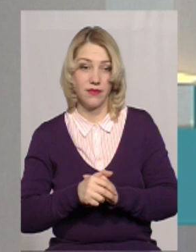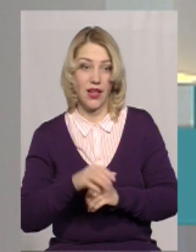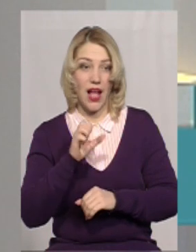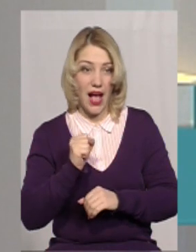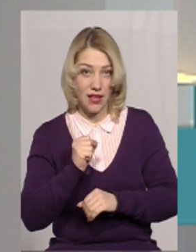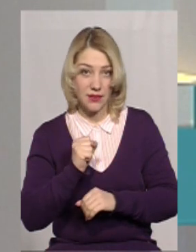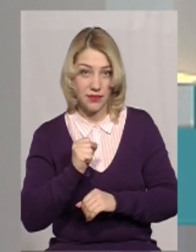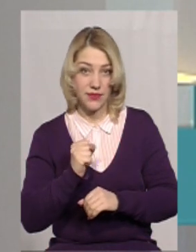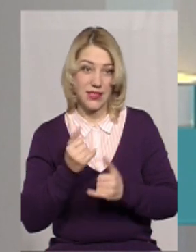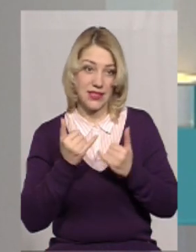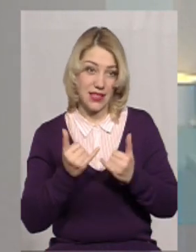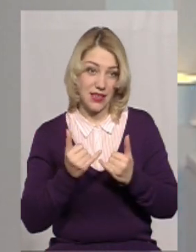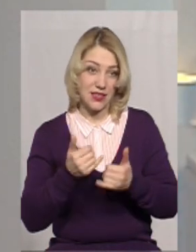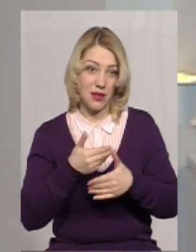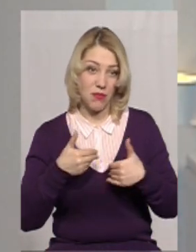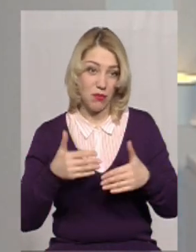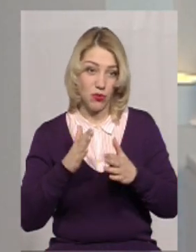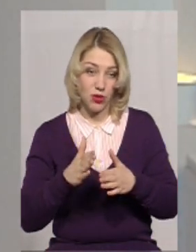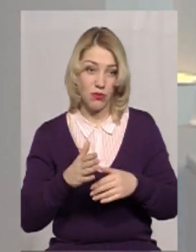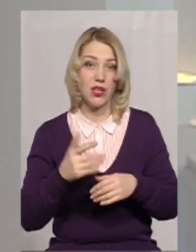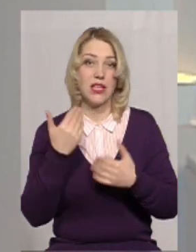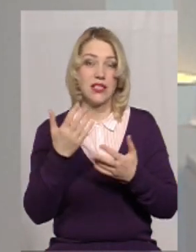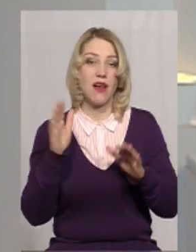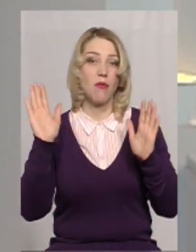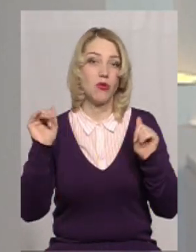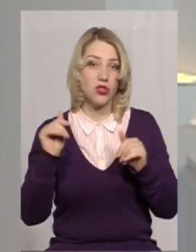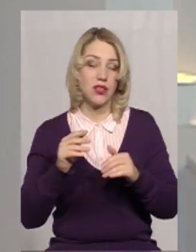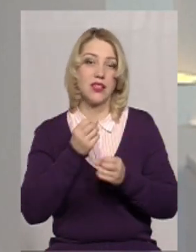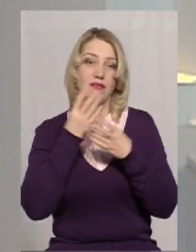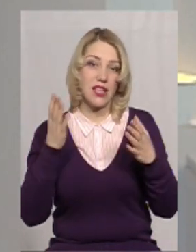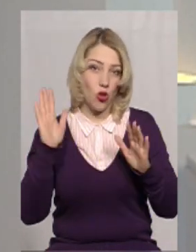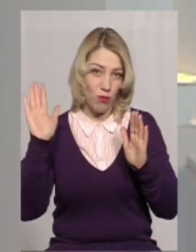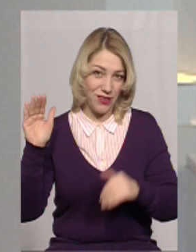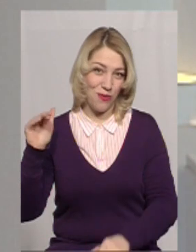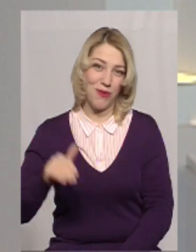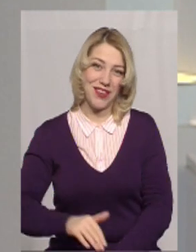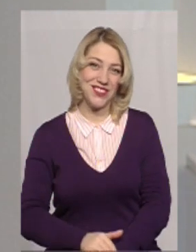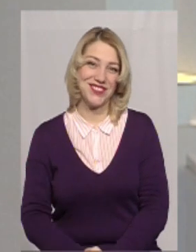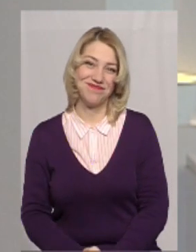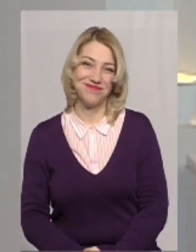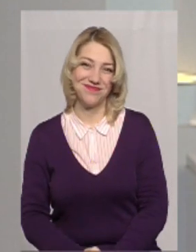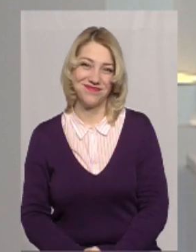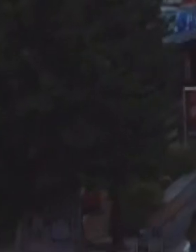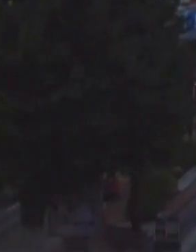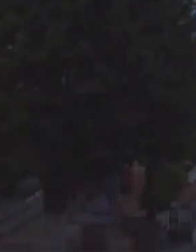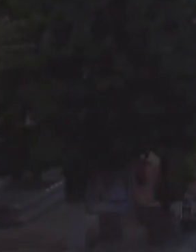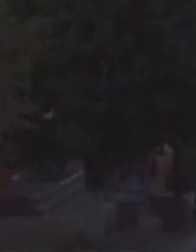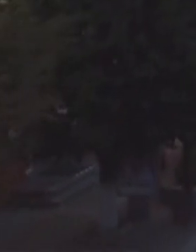А зараз ми будемо з вами прощатися. На все добре. До побачення.